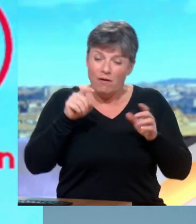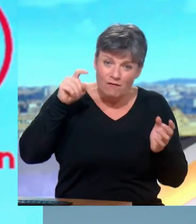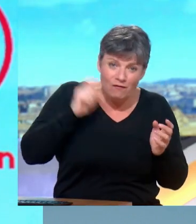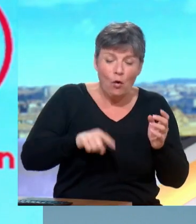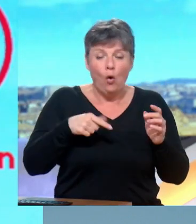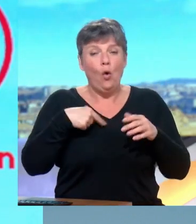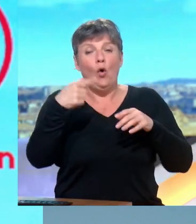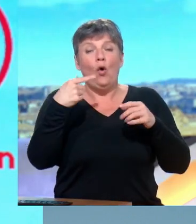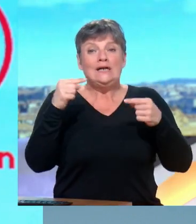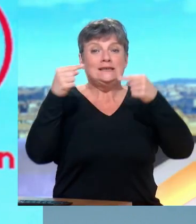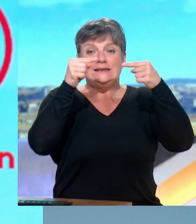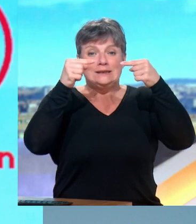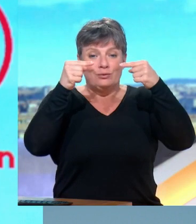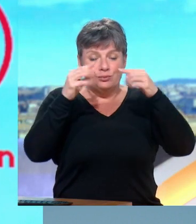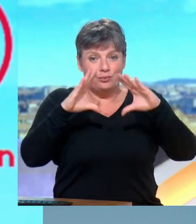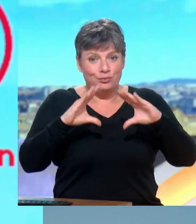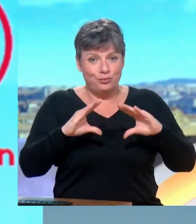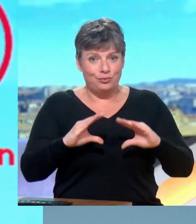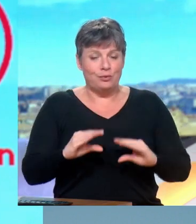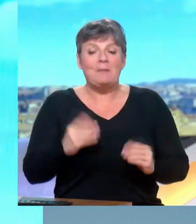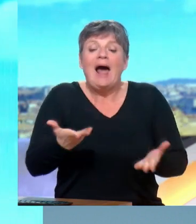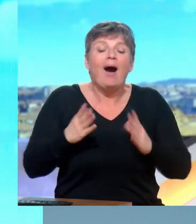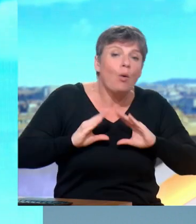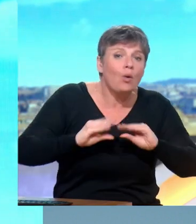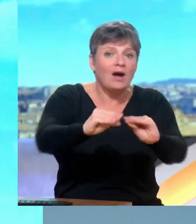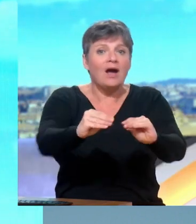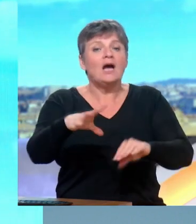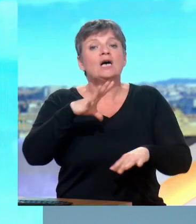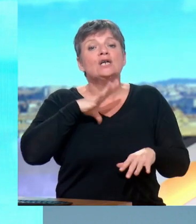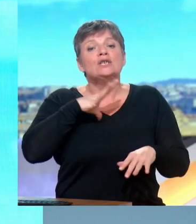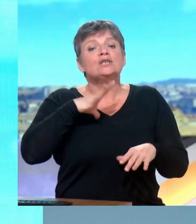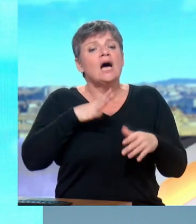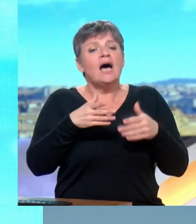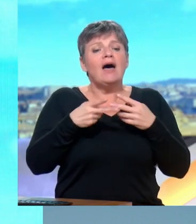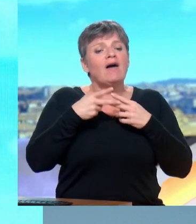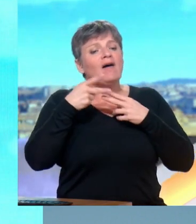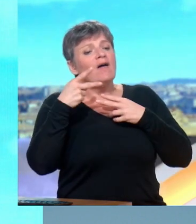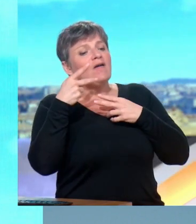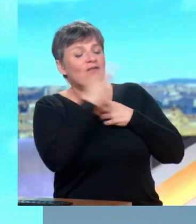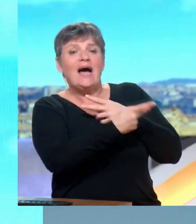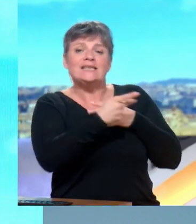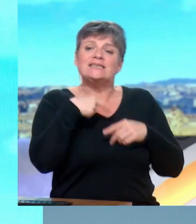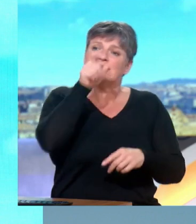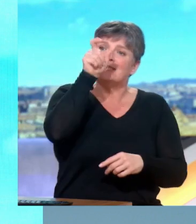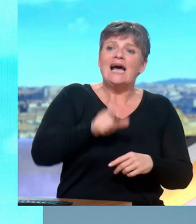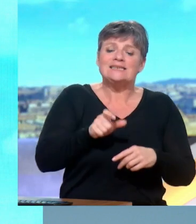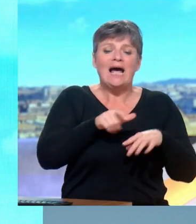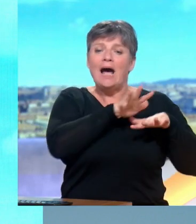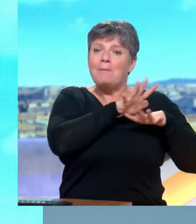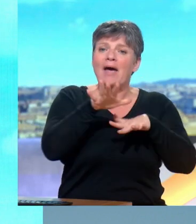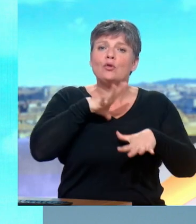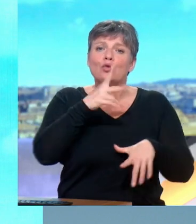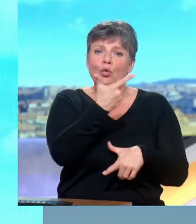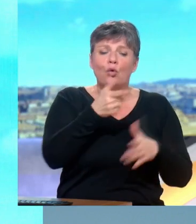faire baisser la tension. Mais où en étant dans les faits ? Il y a deux porte-avions américains qui sont basés maintenant au large des